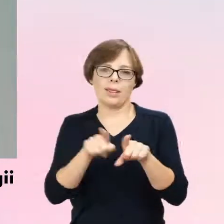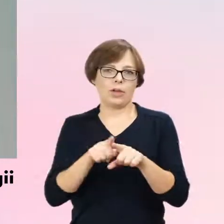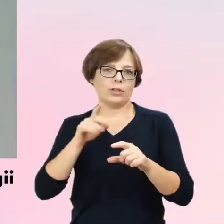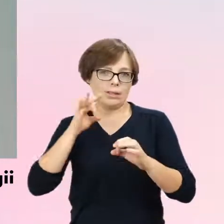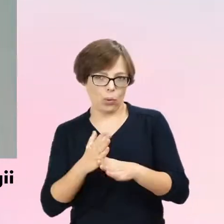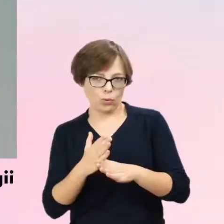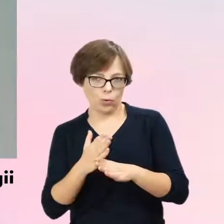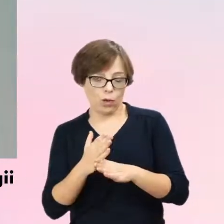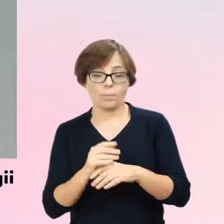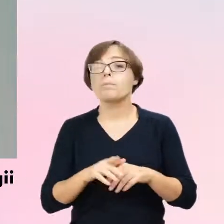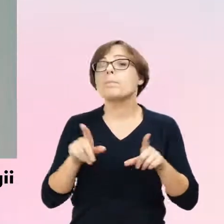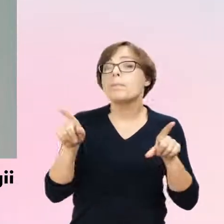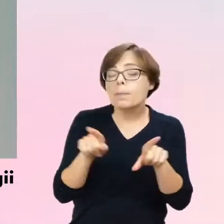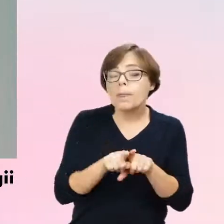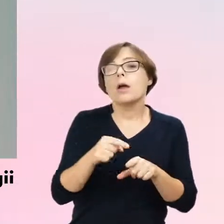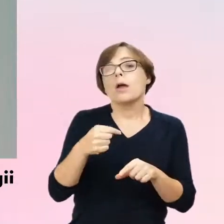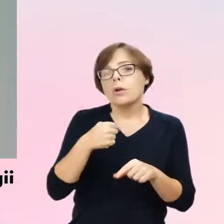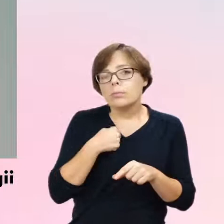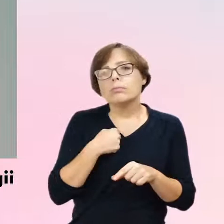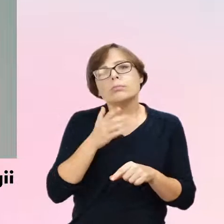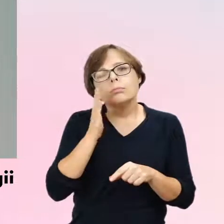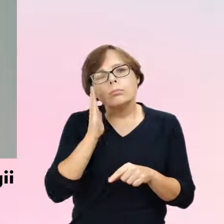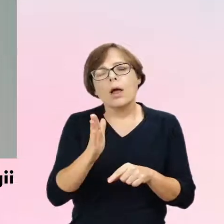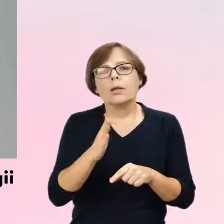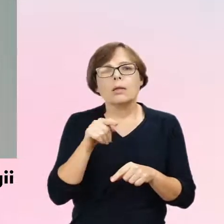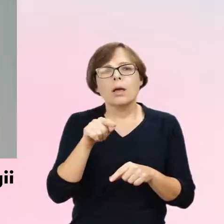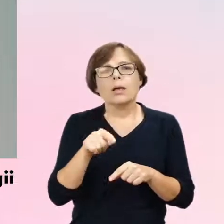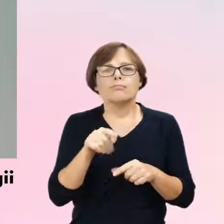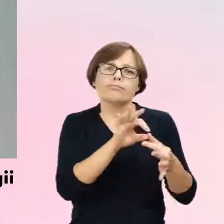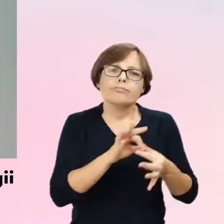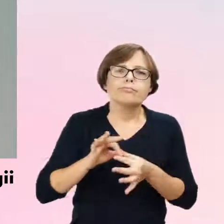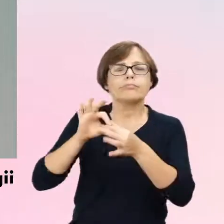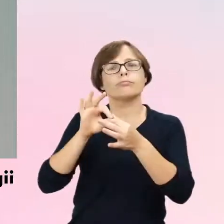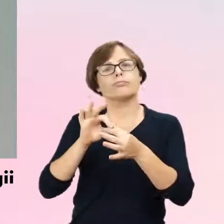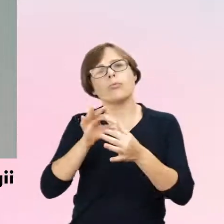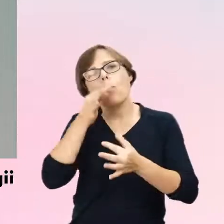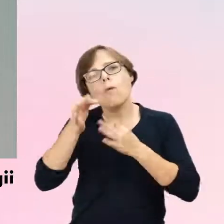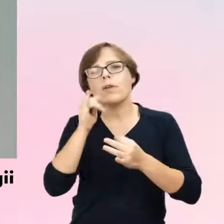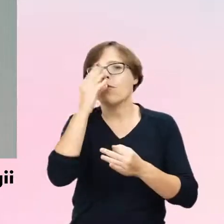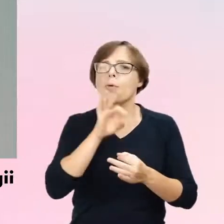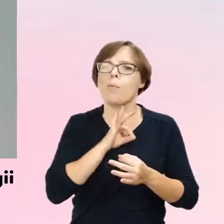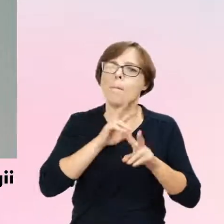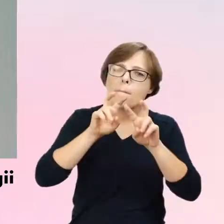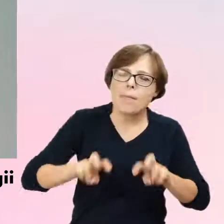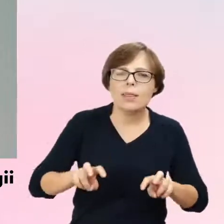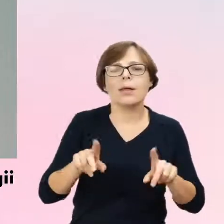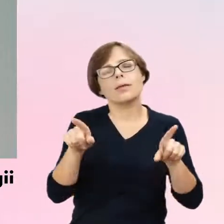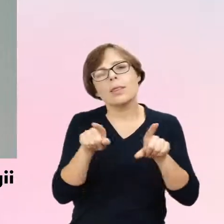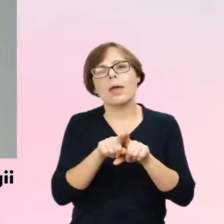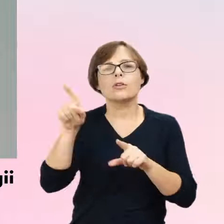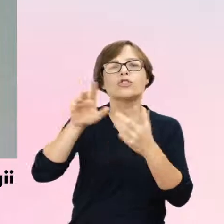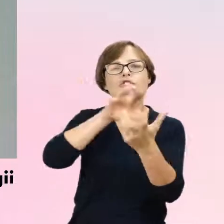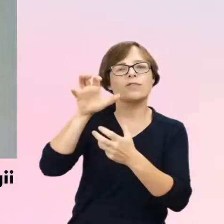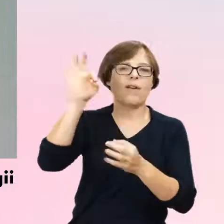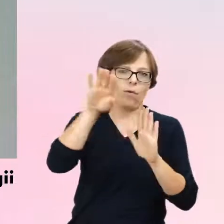ale także będę się odnosić do badań, które prowadzę i do standardów też, które obowiązują na świecie.